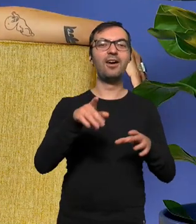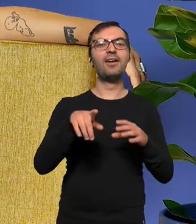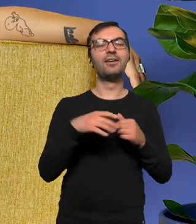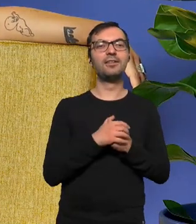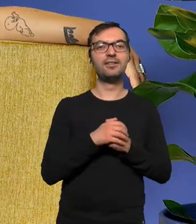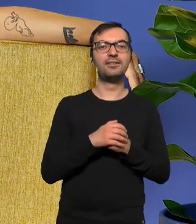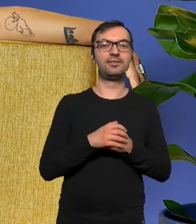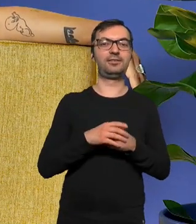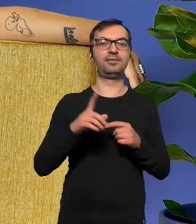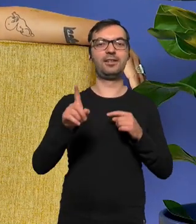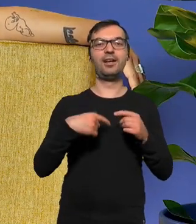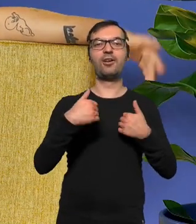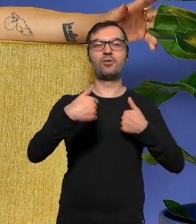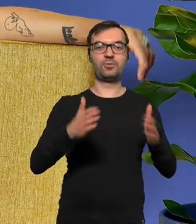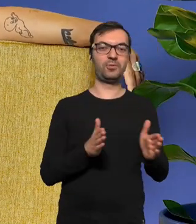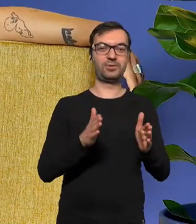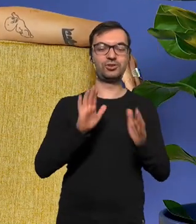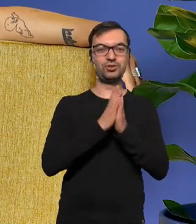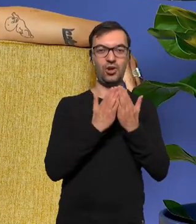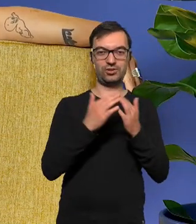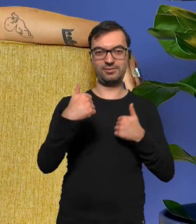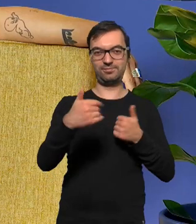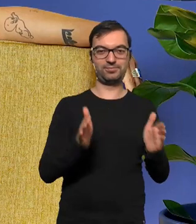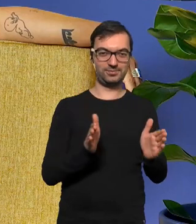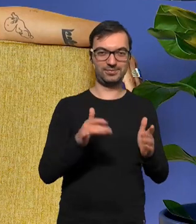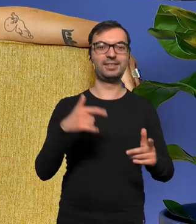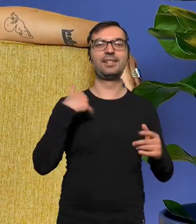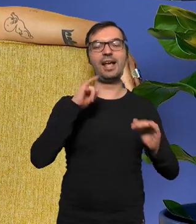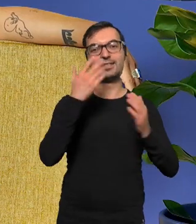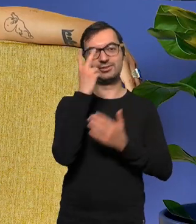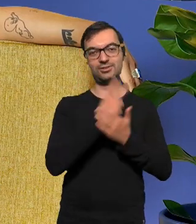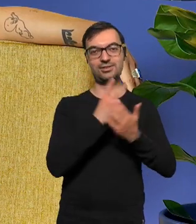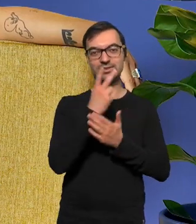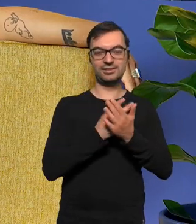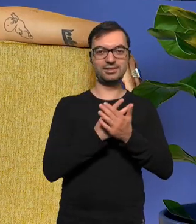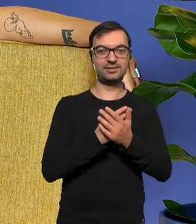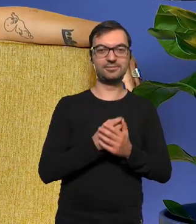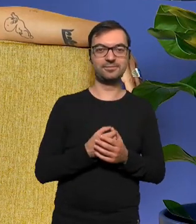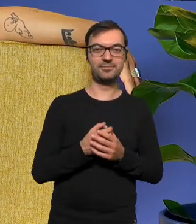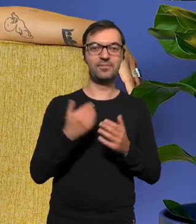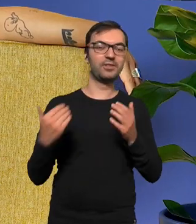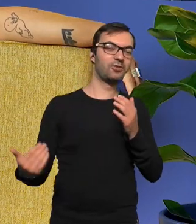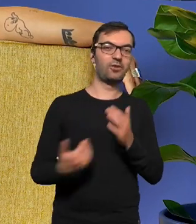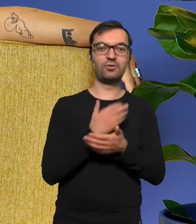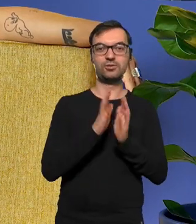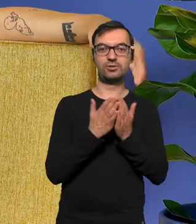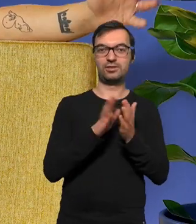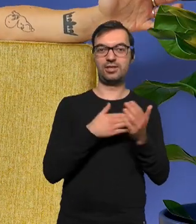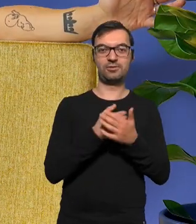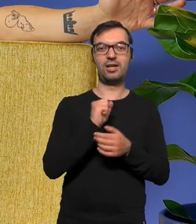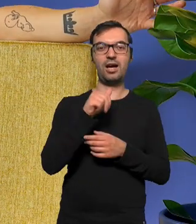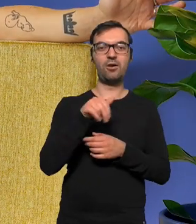kartą książek o których wspominaliśmy i czytając nową książkę na przykład